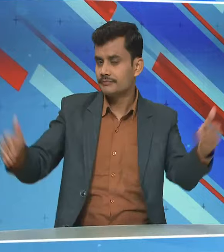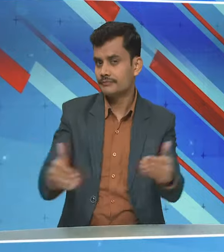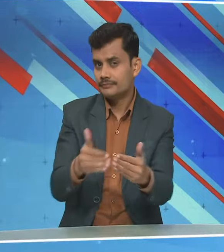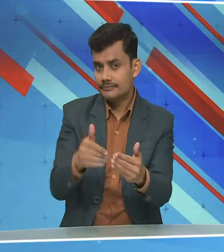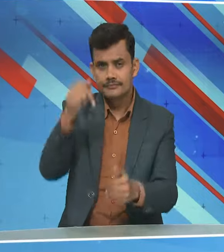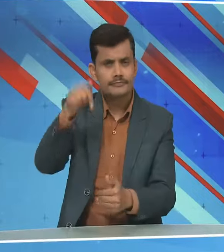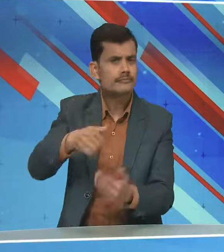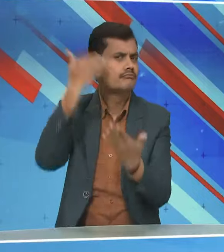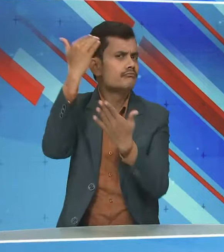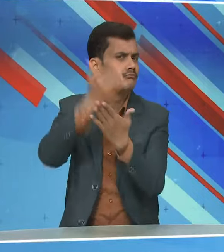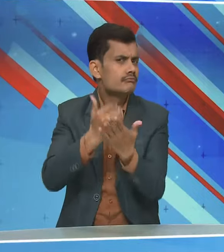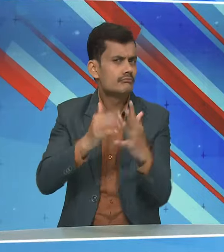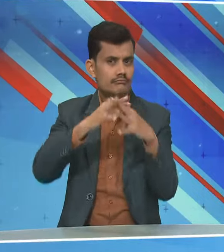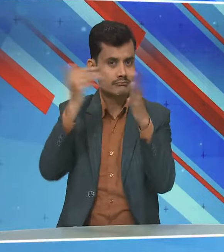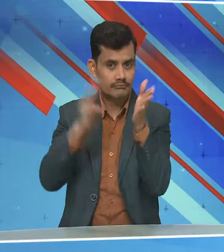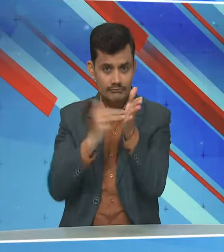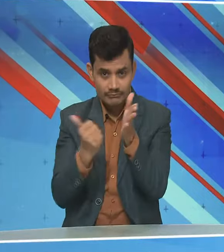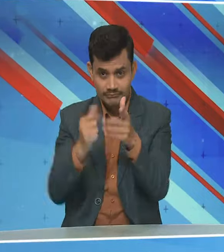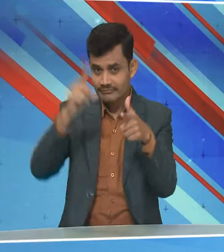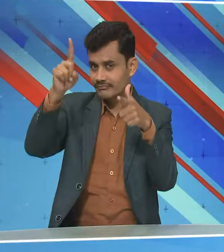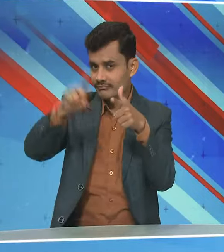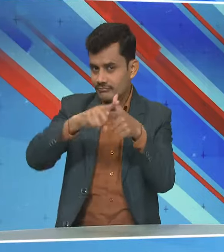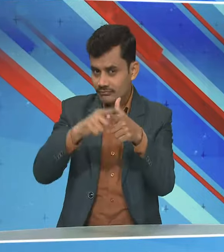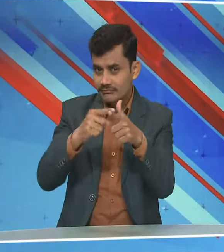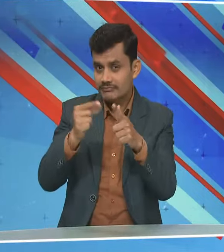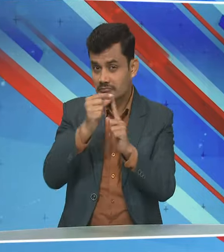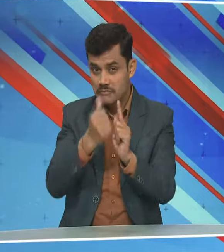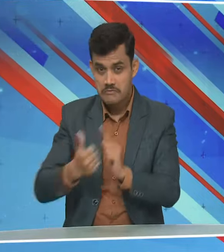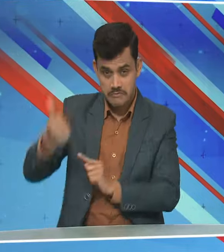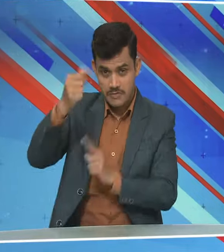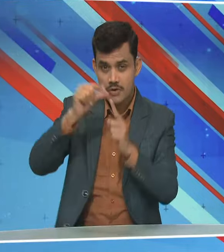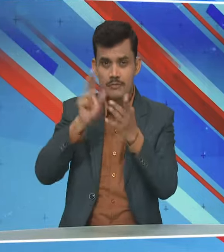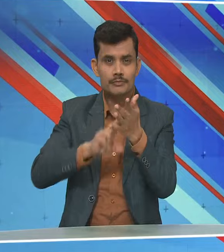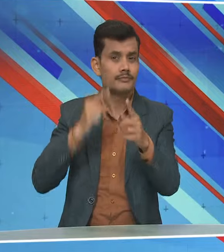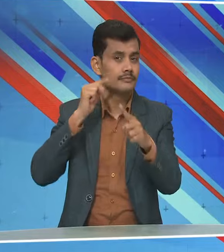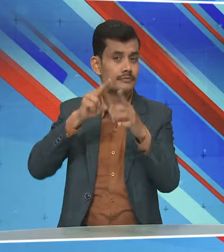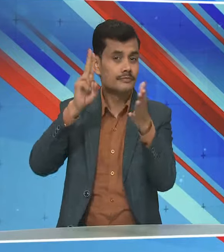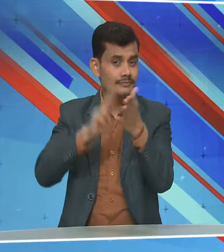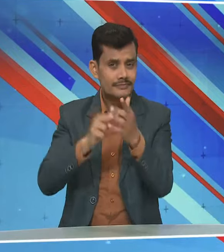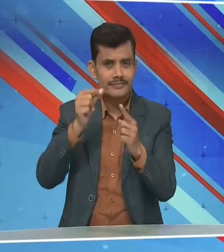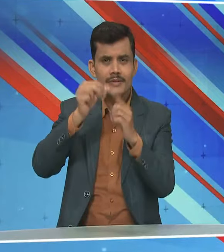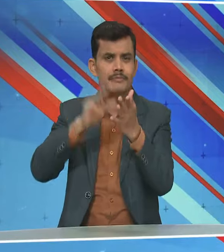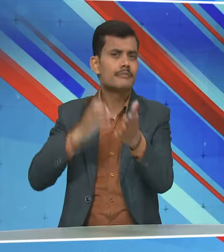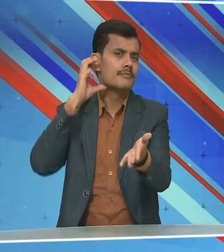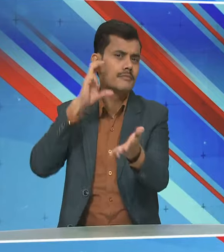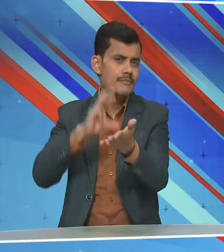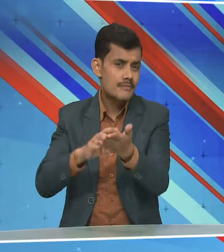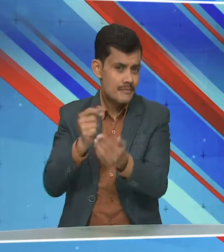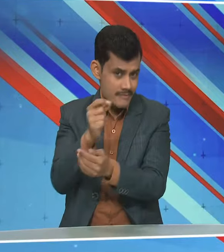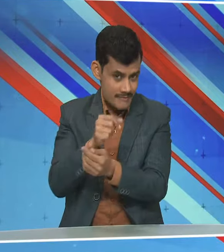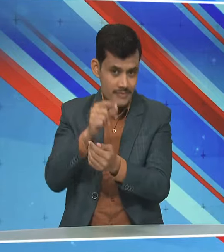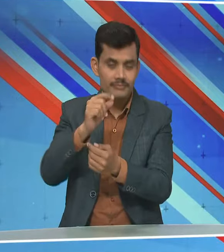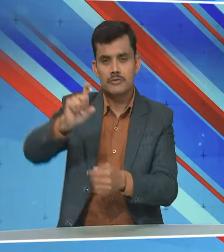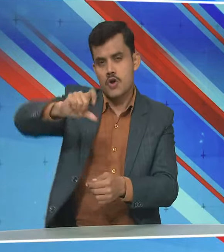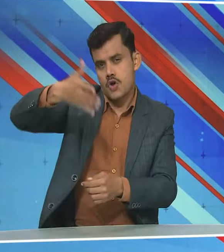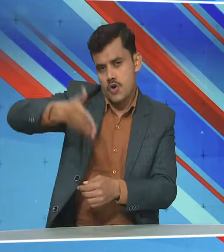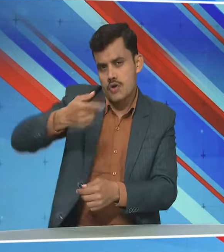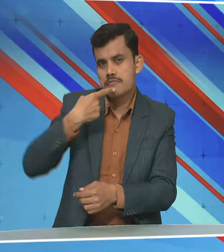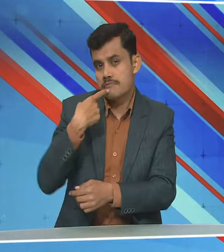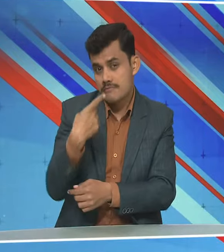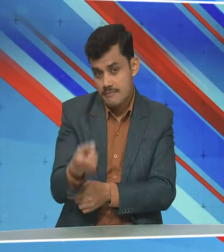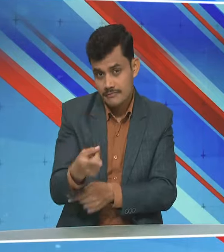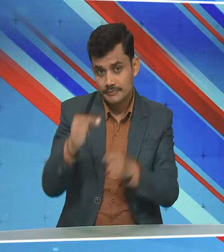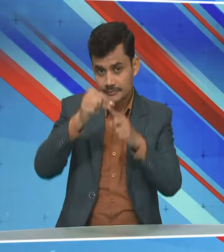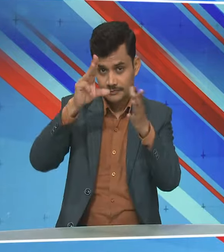इस दौरान विदेश मंत्री S. जैशंकर ने राश्टपती पुतिन को प्रधान मंत्री नरेंद्र मोधी के तरफ से शुप कामनाय दी